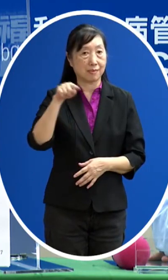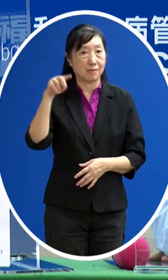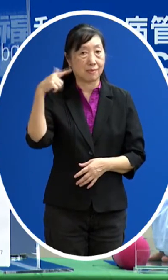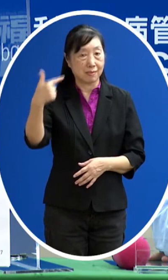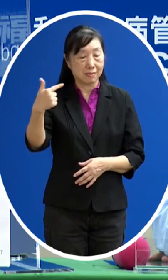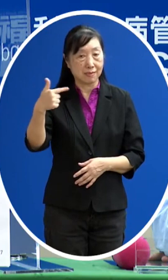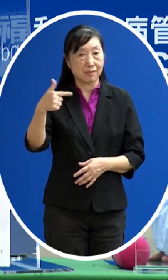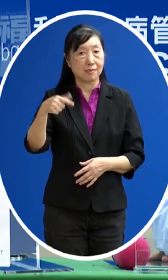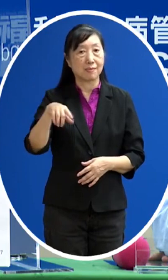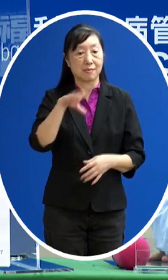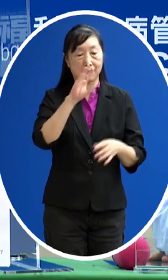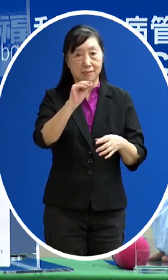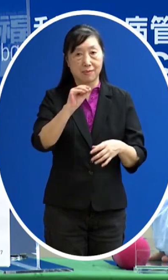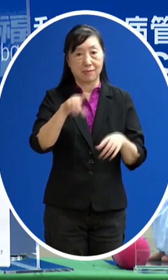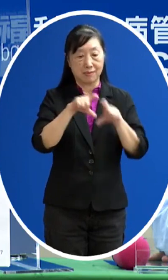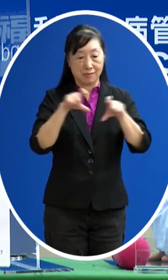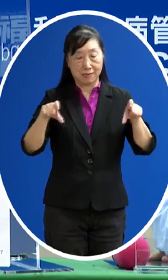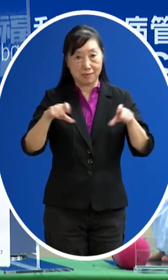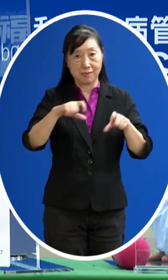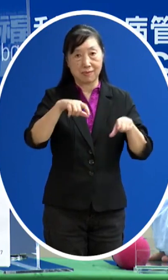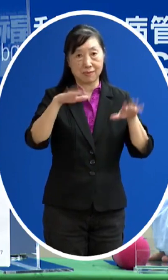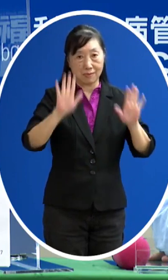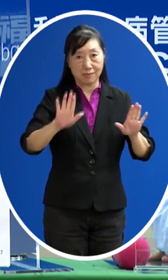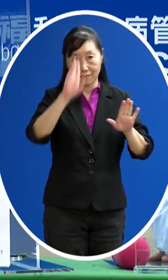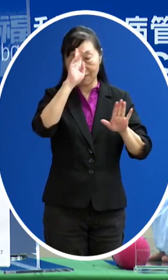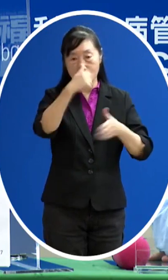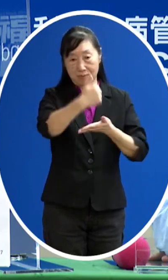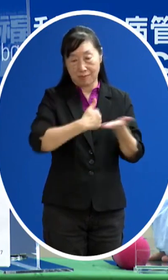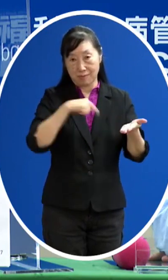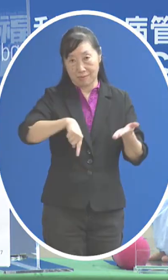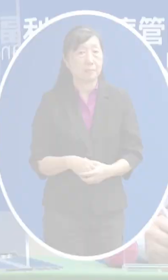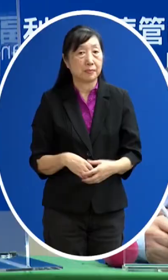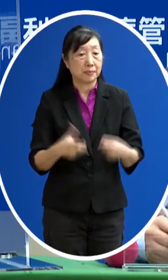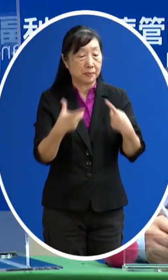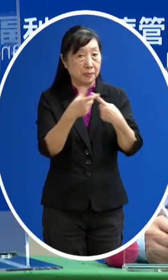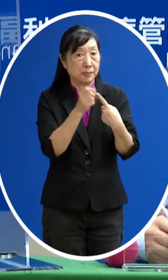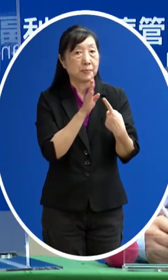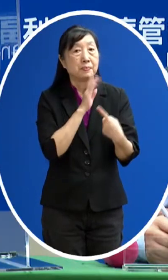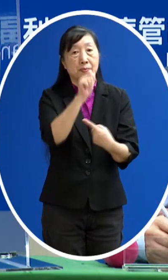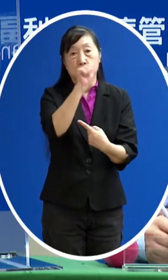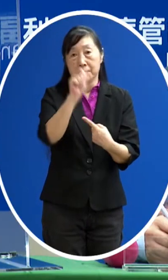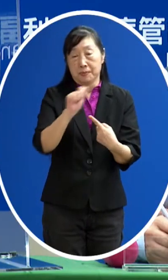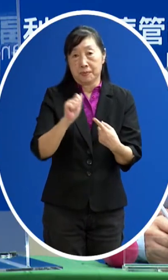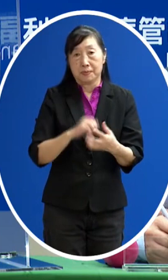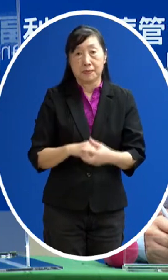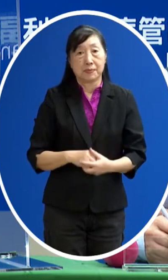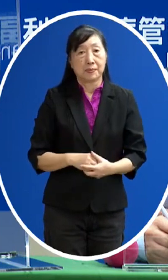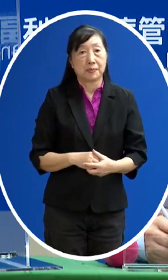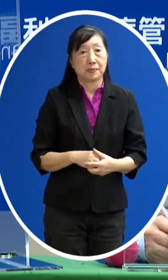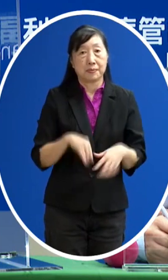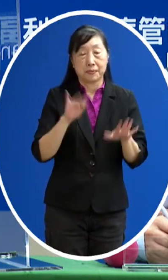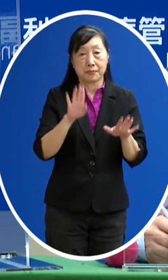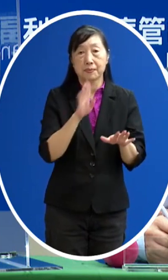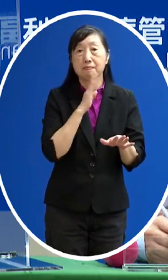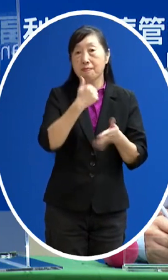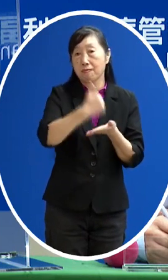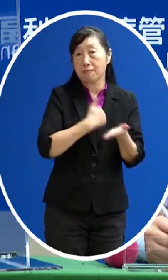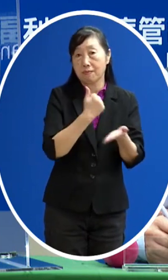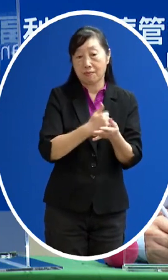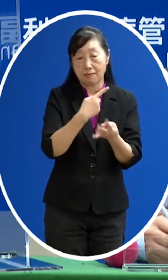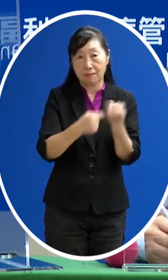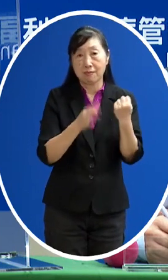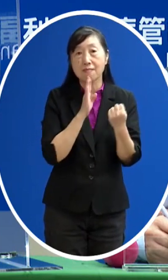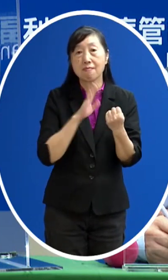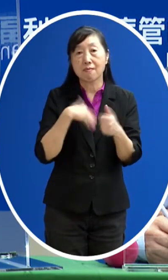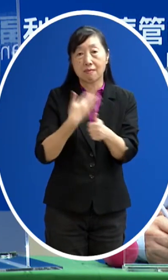的AZ的疫苗那今天中午已經到臺灣了AZ 我們大概根據現在的進貨量安排